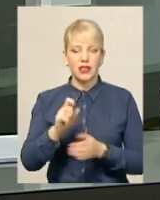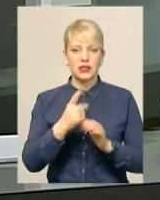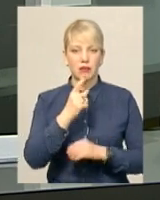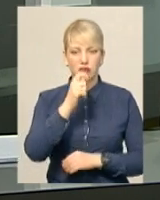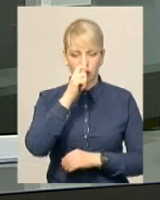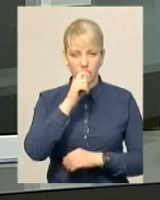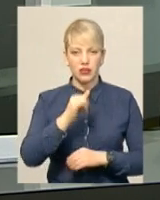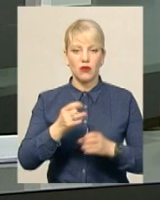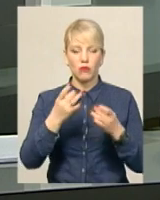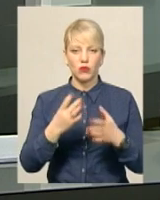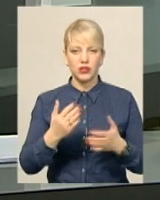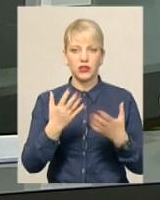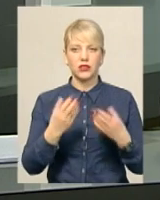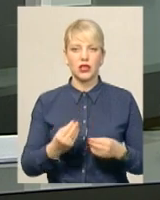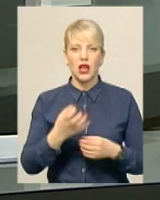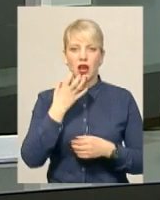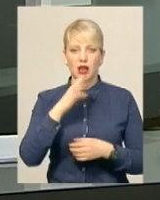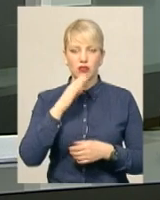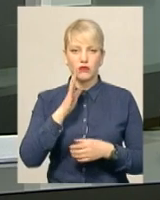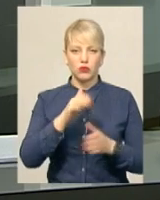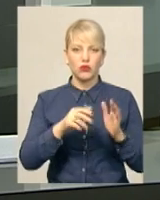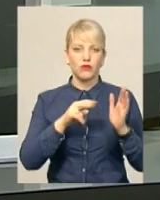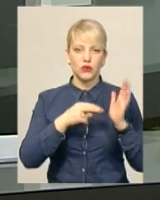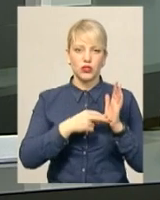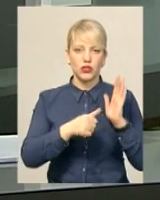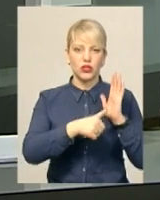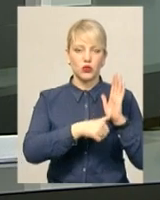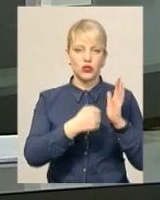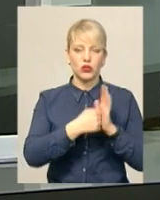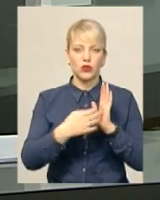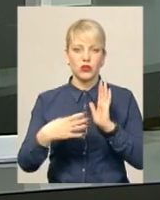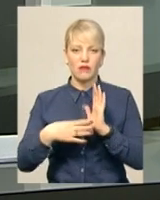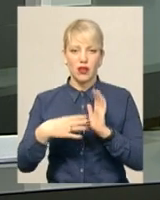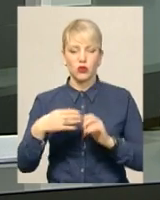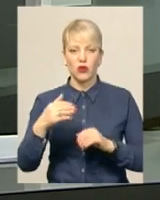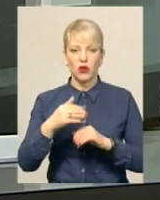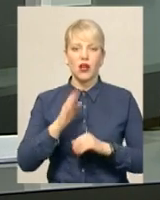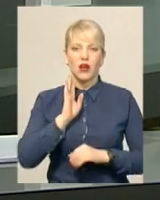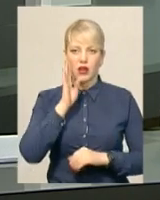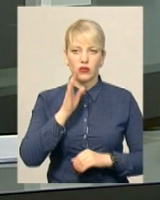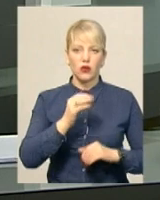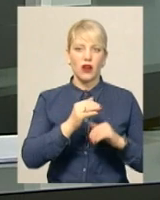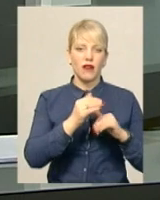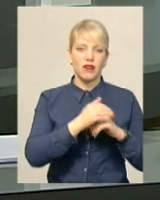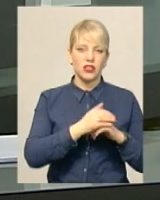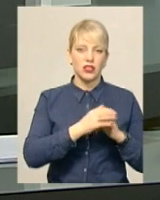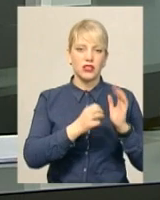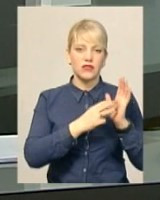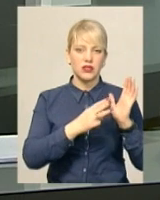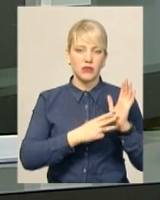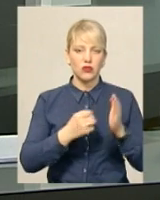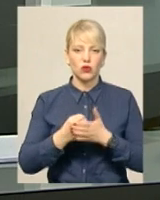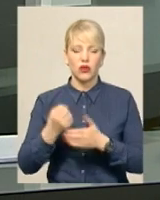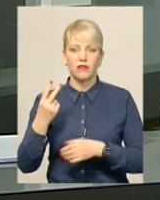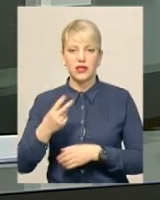квітня у будні дні гарячу воду вмикатимуть з 6 до 9 ранку, ввечері з 18 до 23. У вихідні дні з